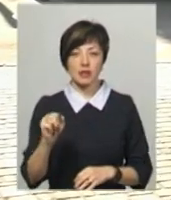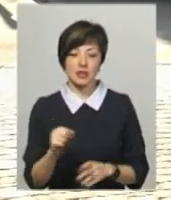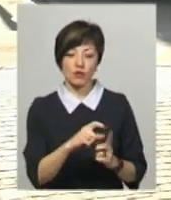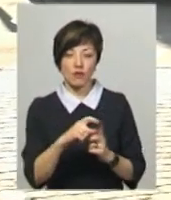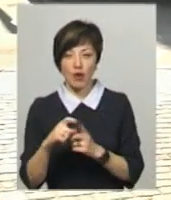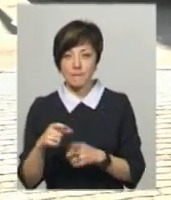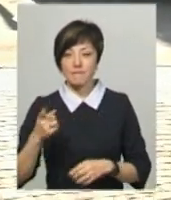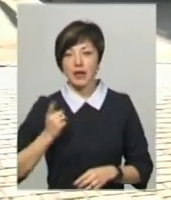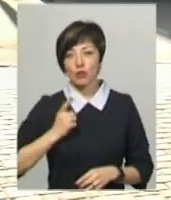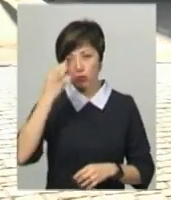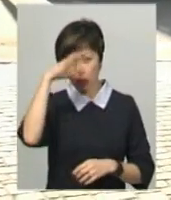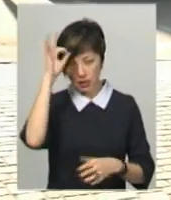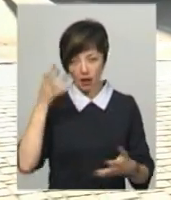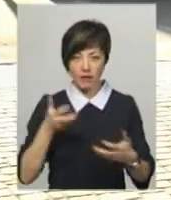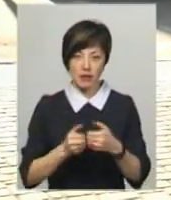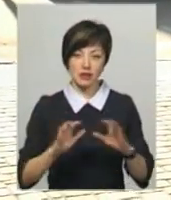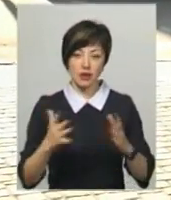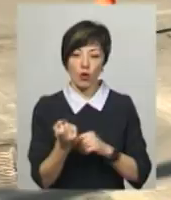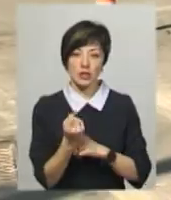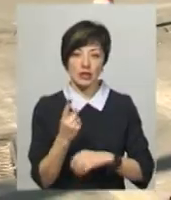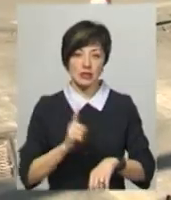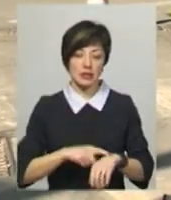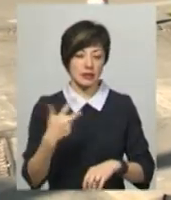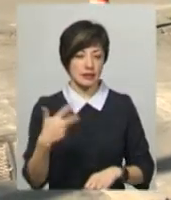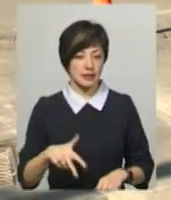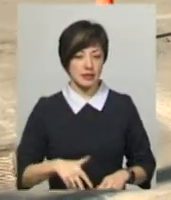словами патрульної поліції, аварія сталася об 11.30.